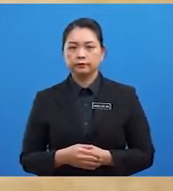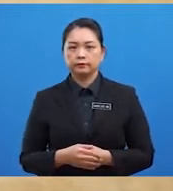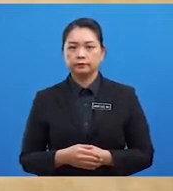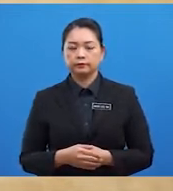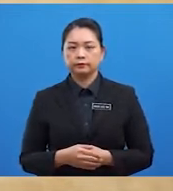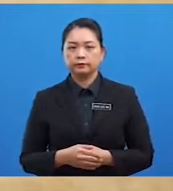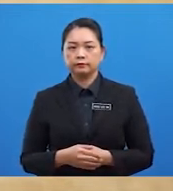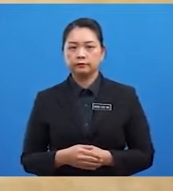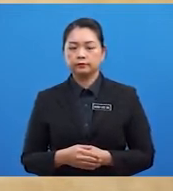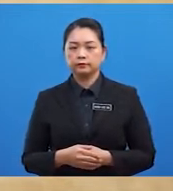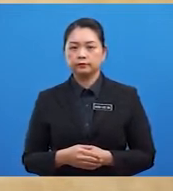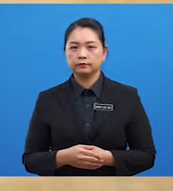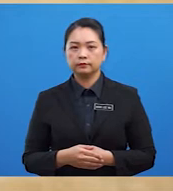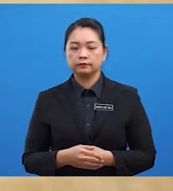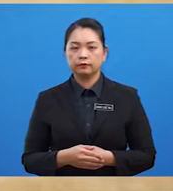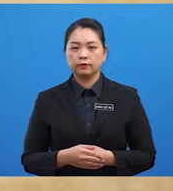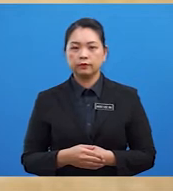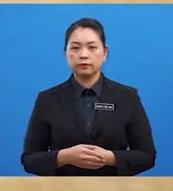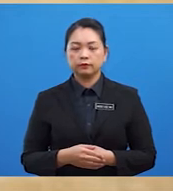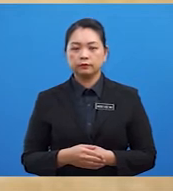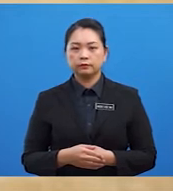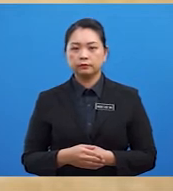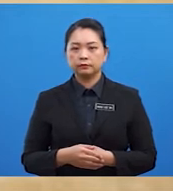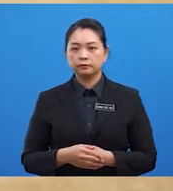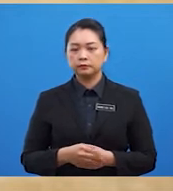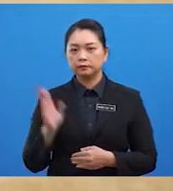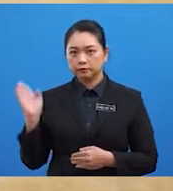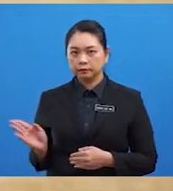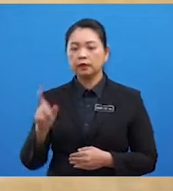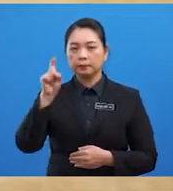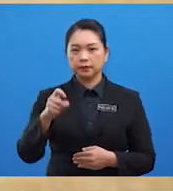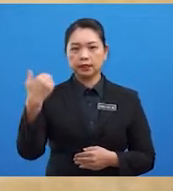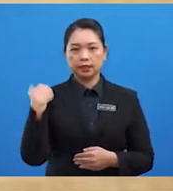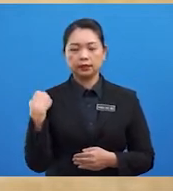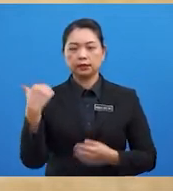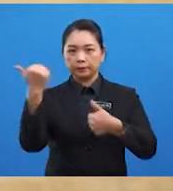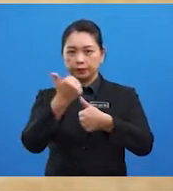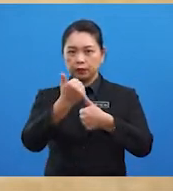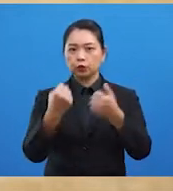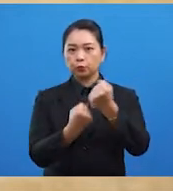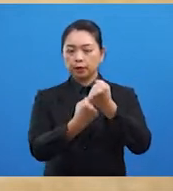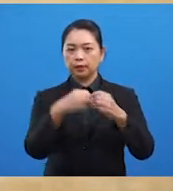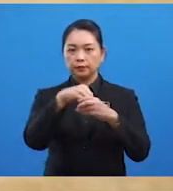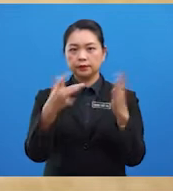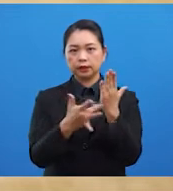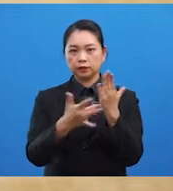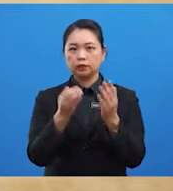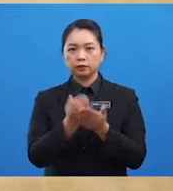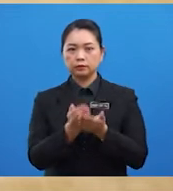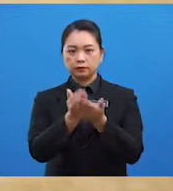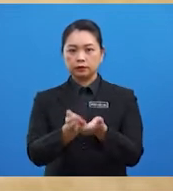pelajar mestilah mengandungi pertama sumbangan dalam teknologi pelayaran